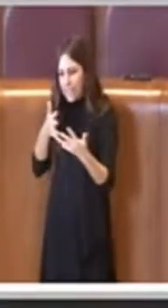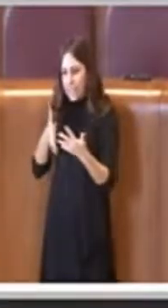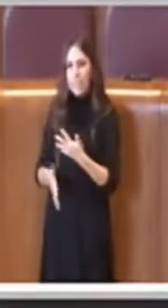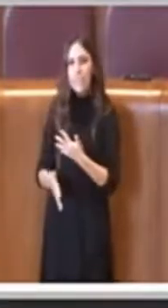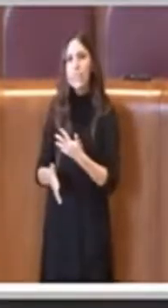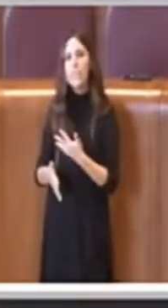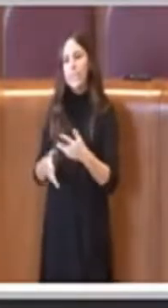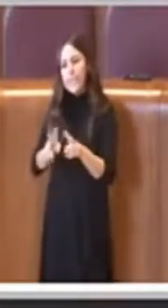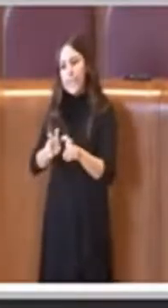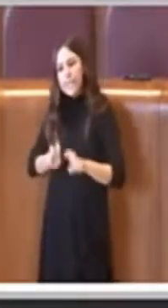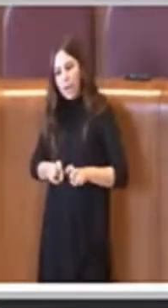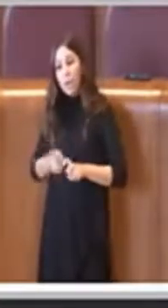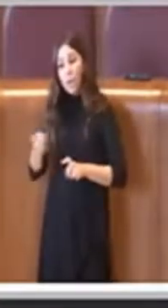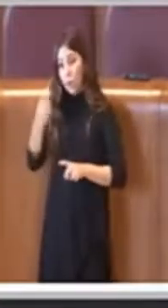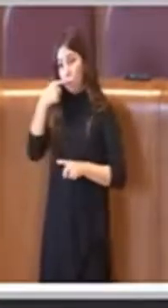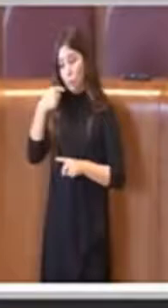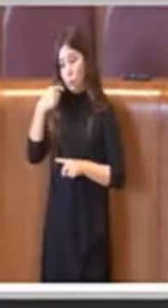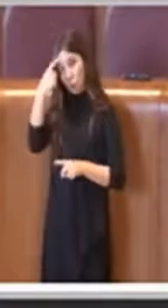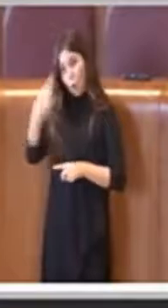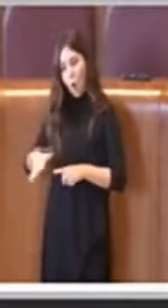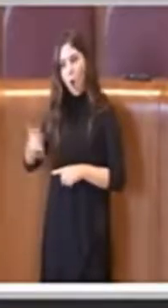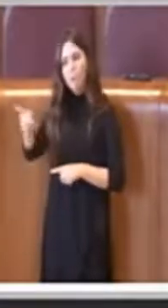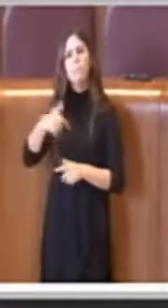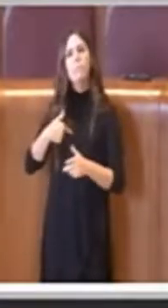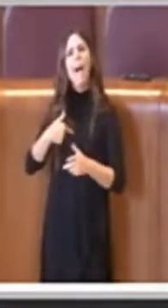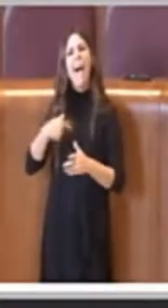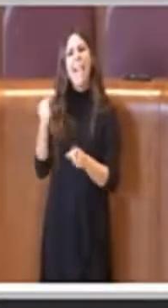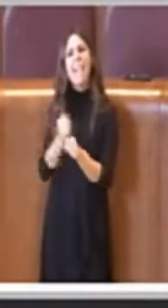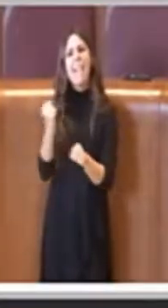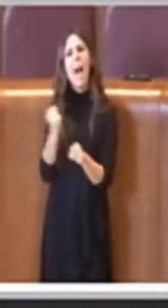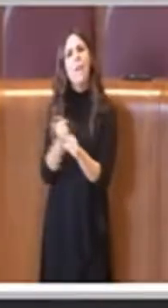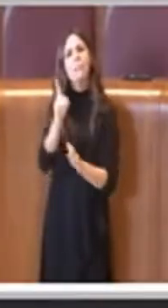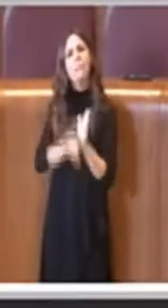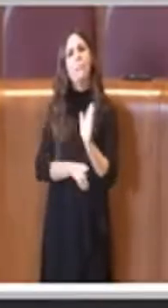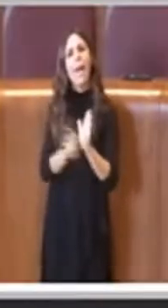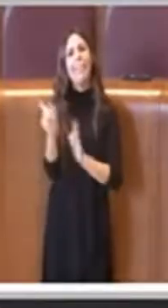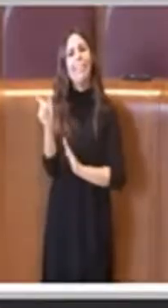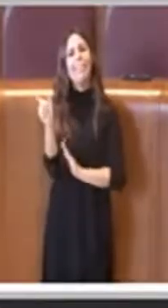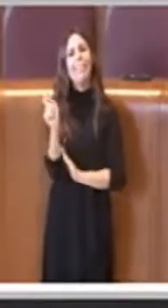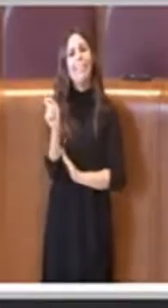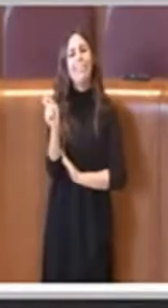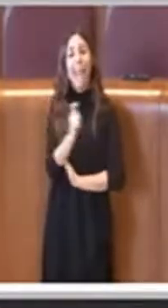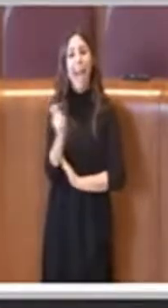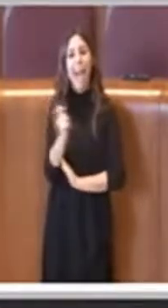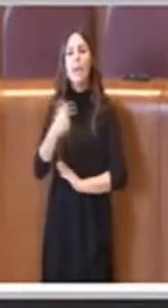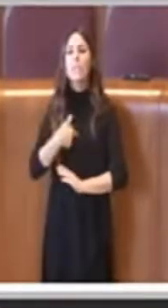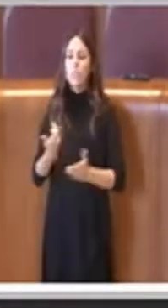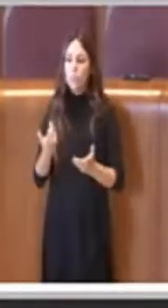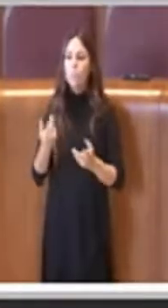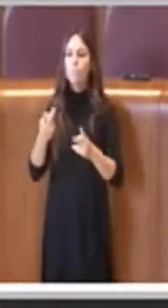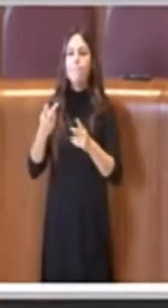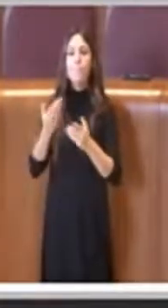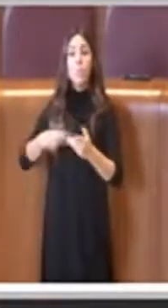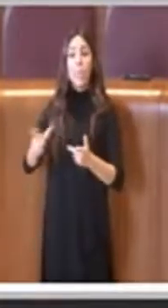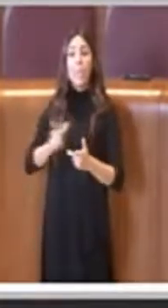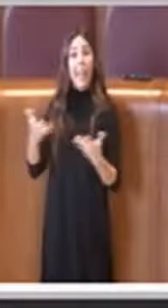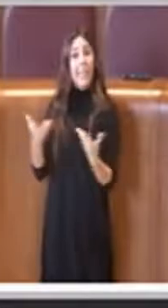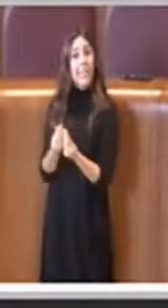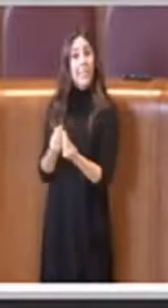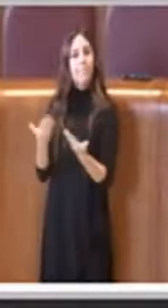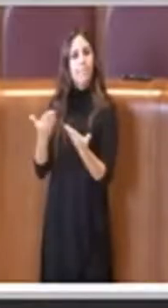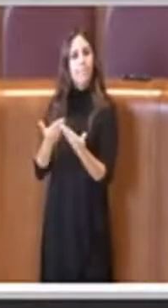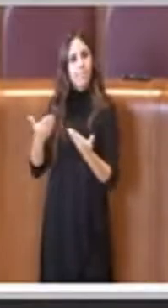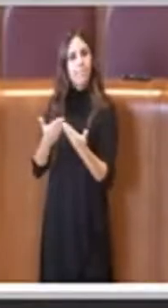sul regolamento taxi, perciò abbiamo sviscerato insieme quelli che potevano essere gli aspetti normativi per poter arrivare a un